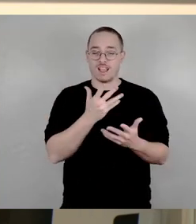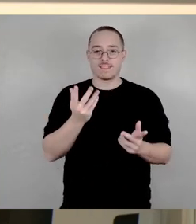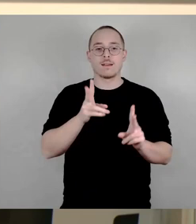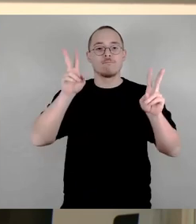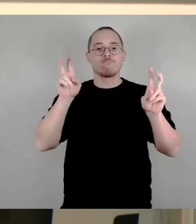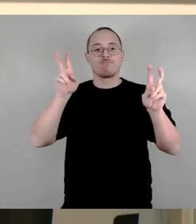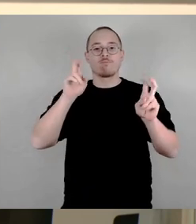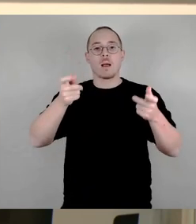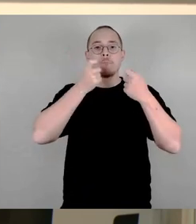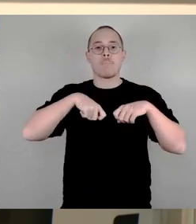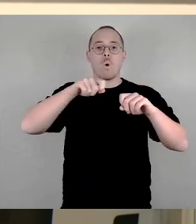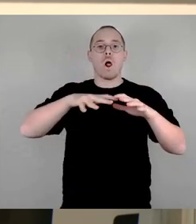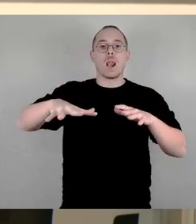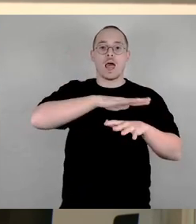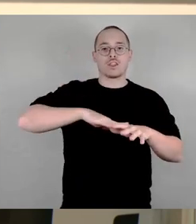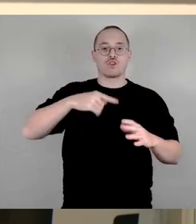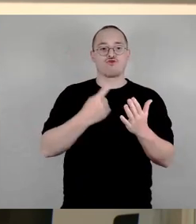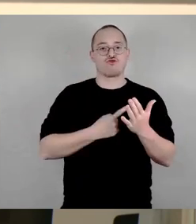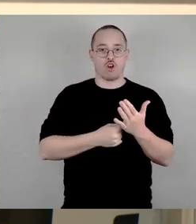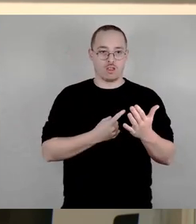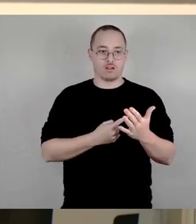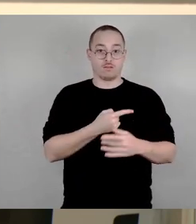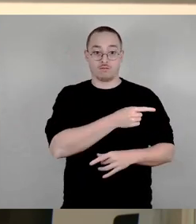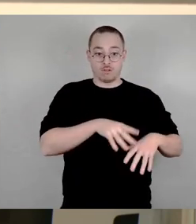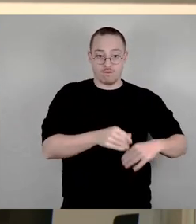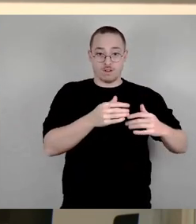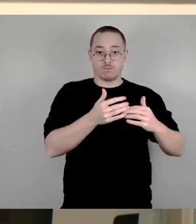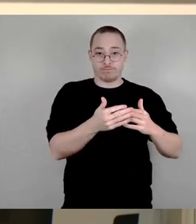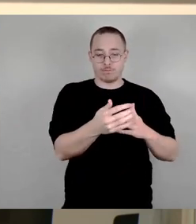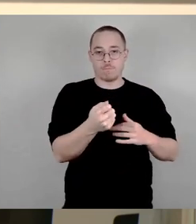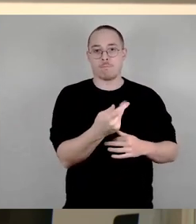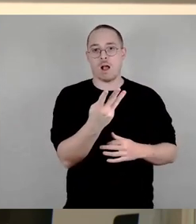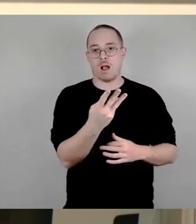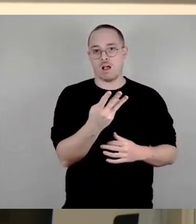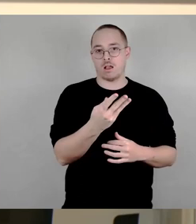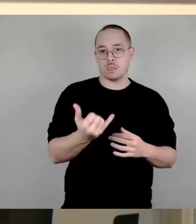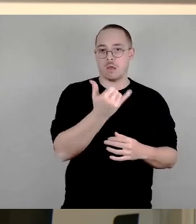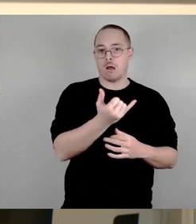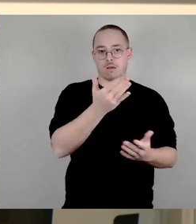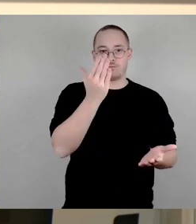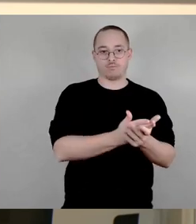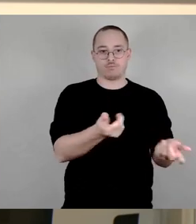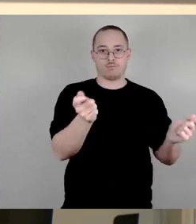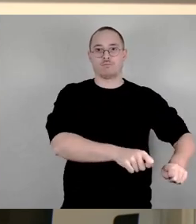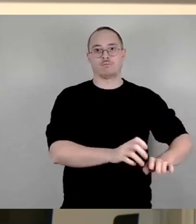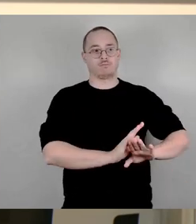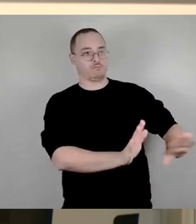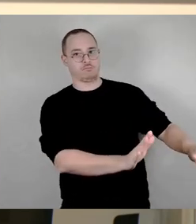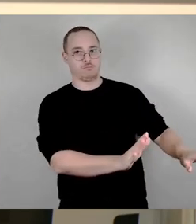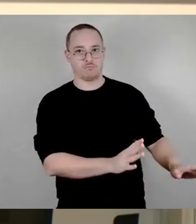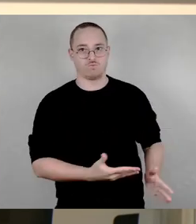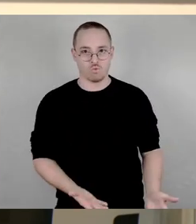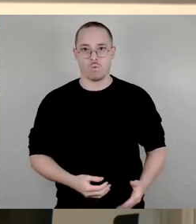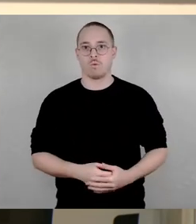ist dieses nicht ohne weiteres auf unsere Stadt zu übertragen. Zuerst müsste eine sogenannte Allgemeinverfügung